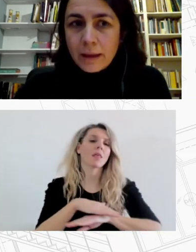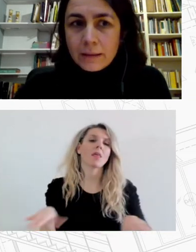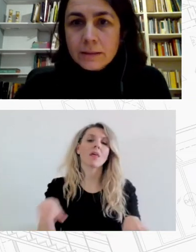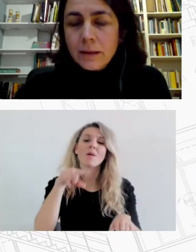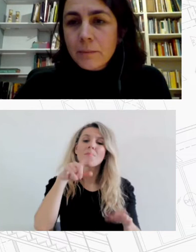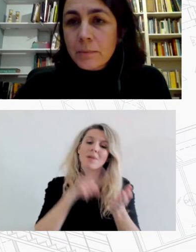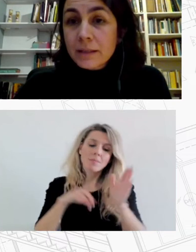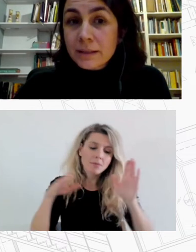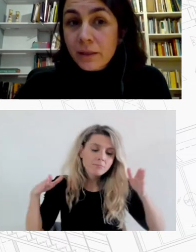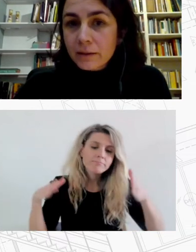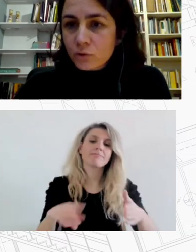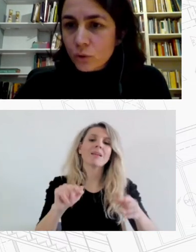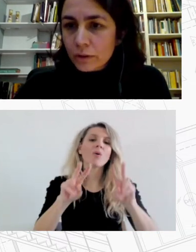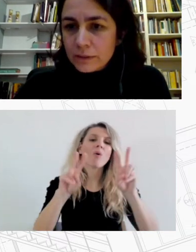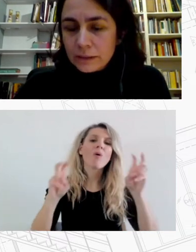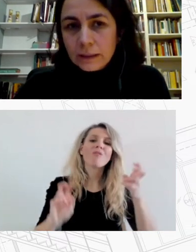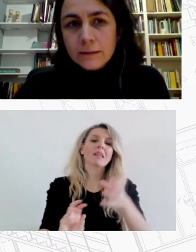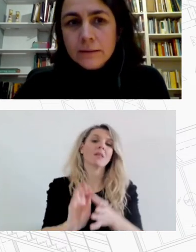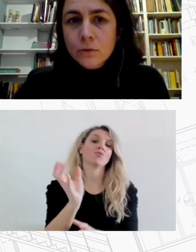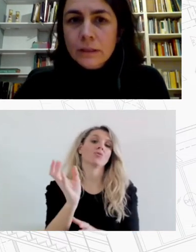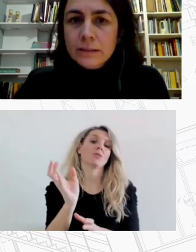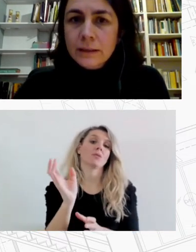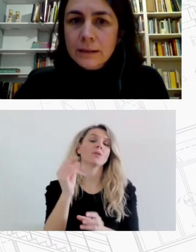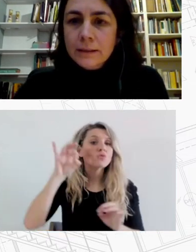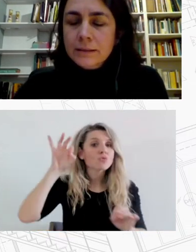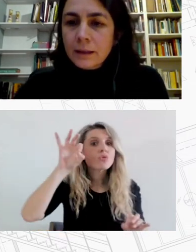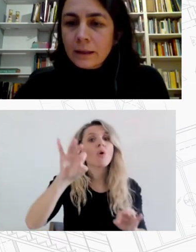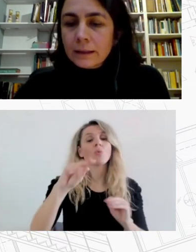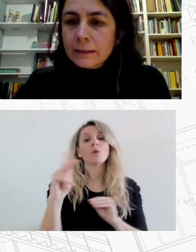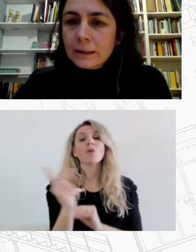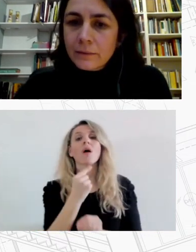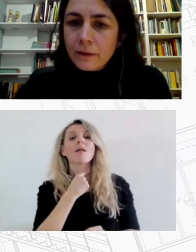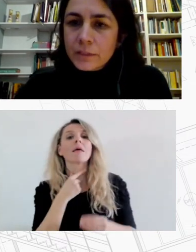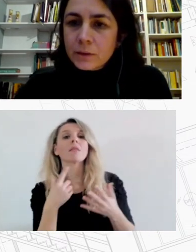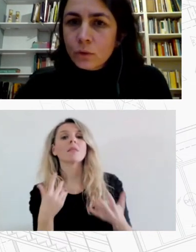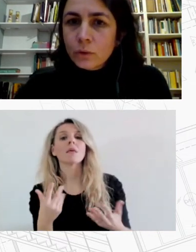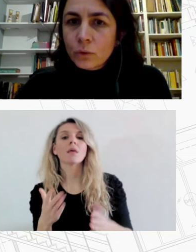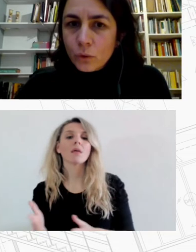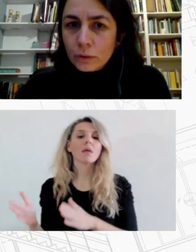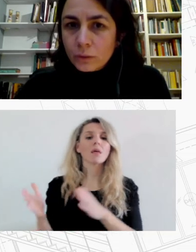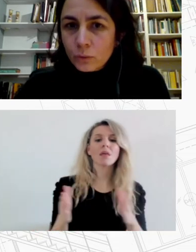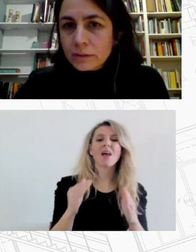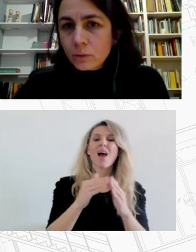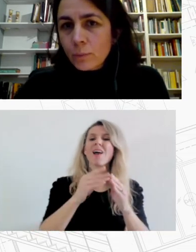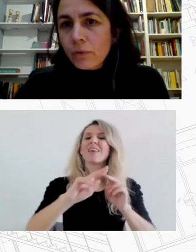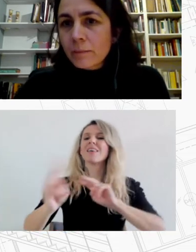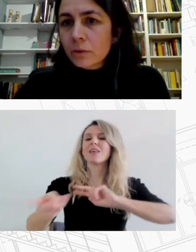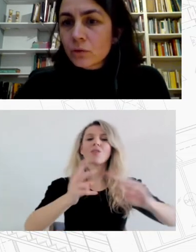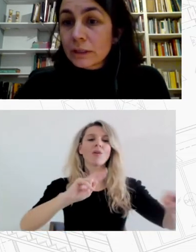τομέας με μία σύνθετη στόχευση και για τις κοινωνικές ανάγκες και για την αναβάθμιση των γειτονιών και του